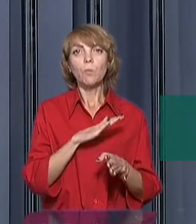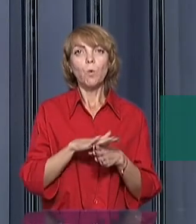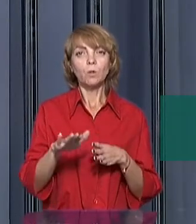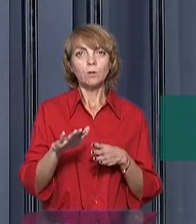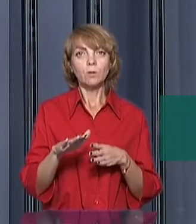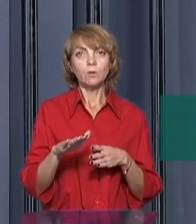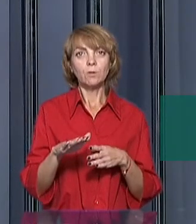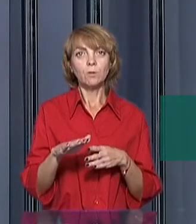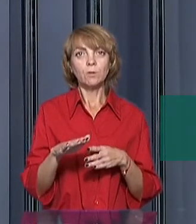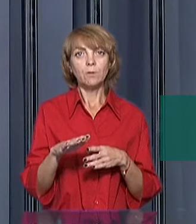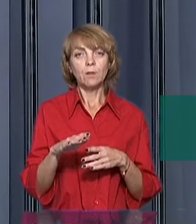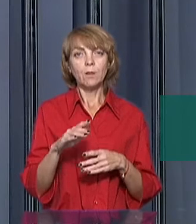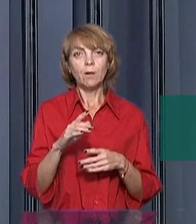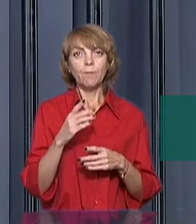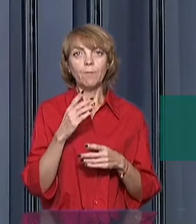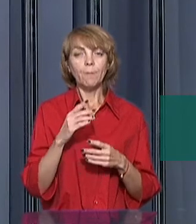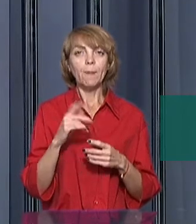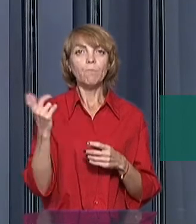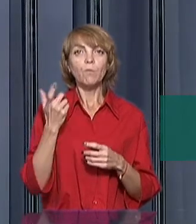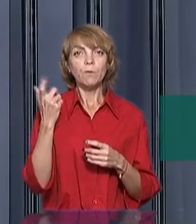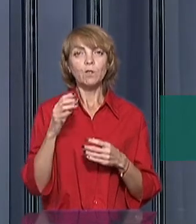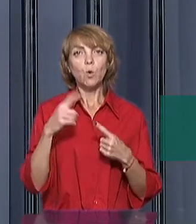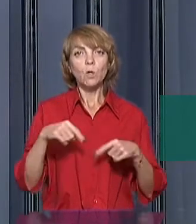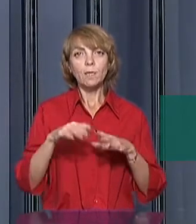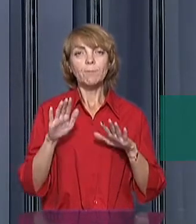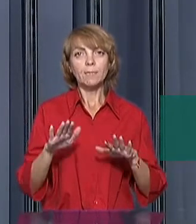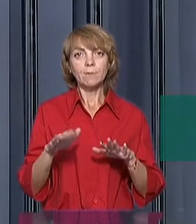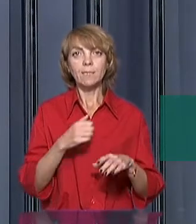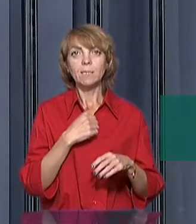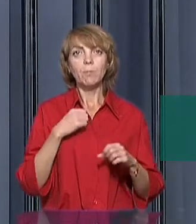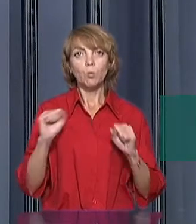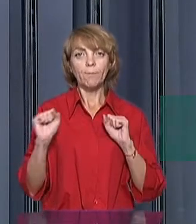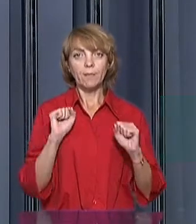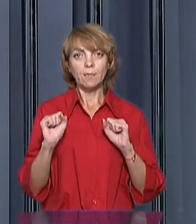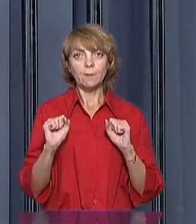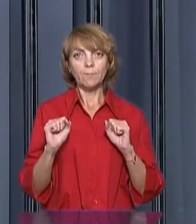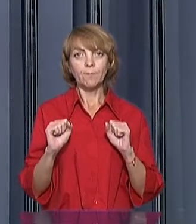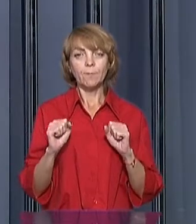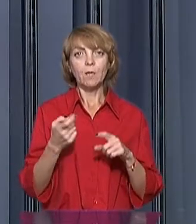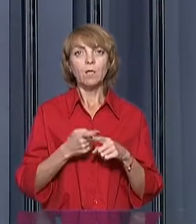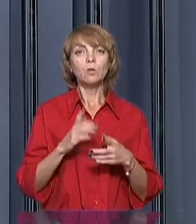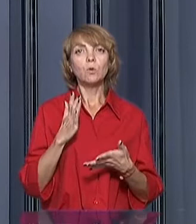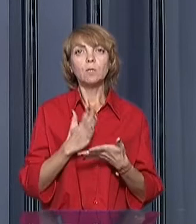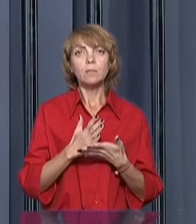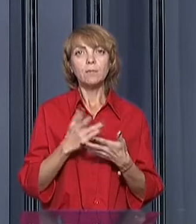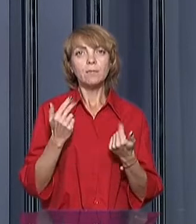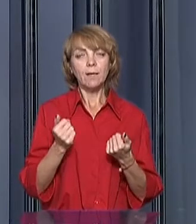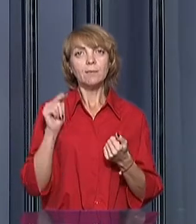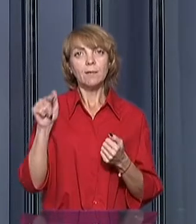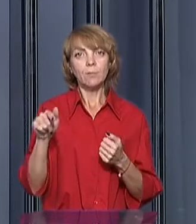в повноваженнях органів місного самоуправління. Тобто, да,